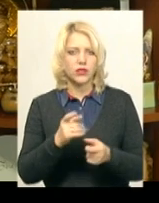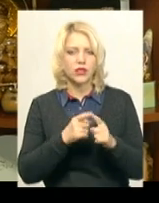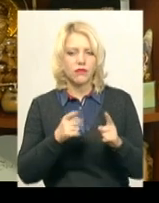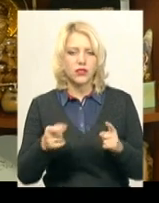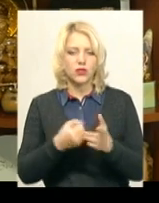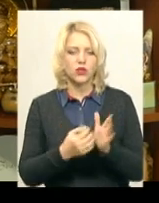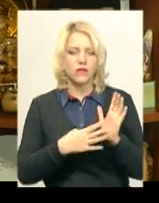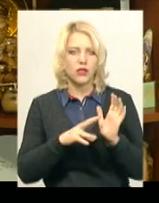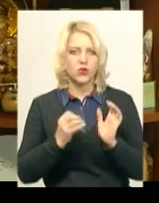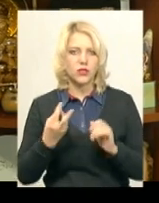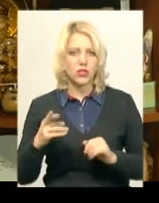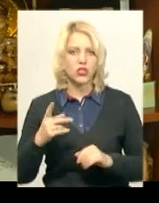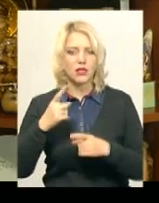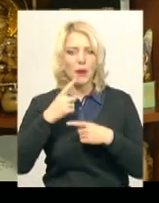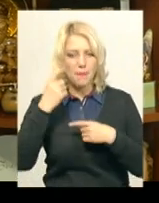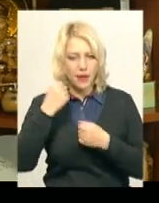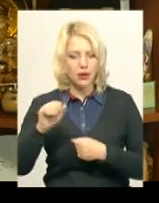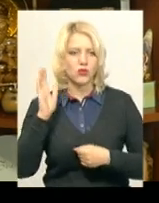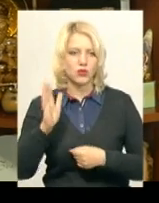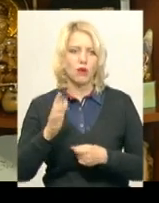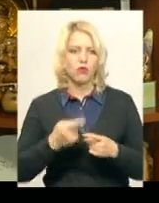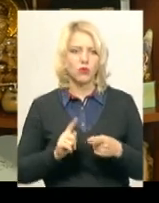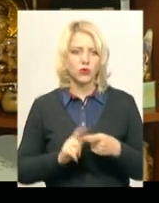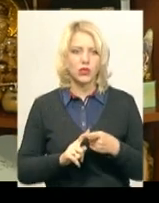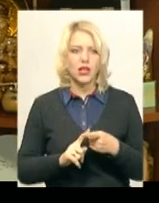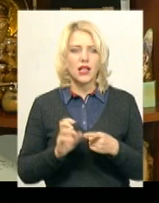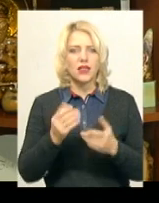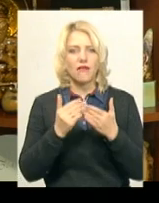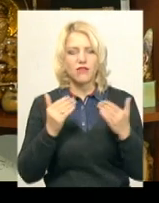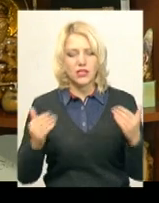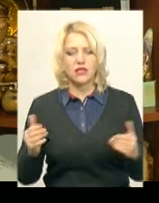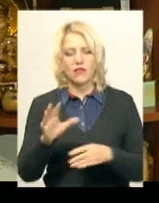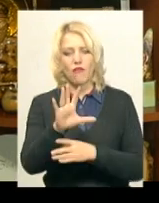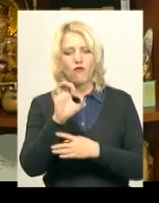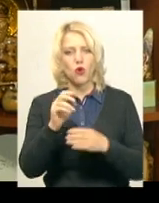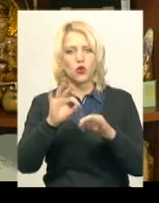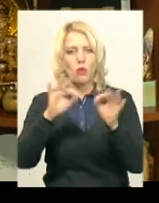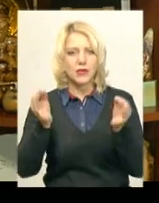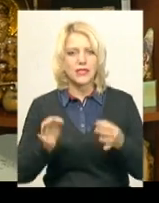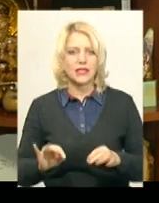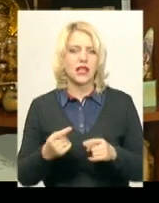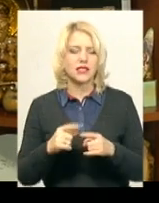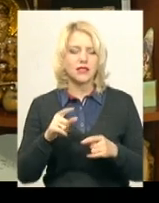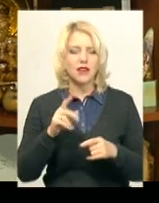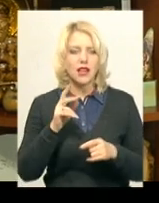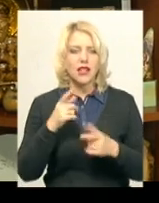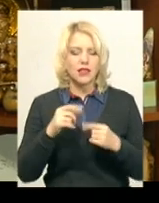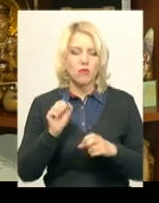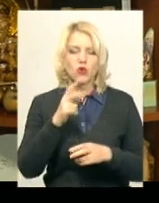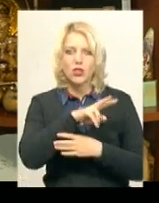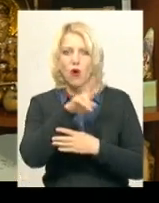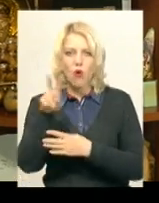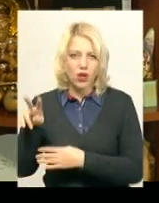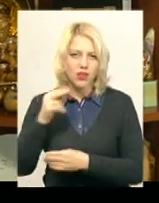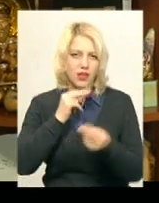Переможці будуть оголошуватися 17 січня на виставці в музеї фотомистецтва, де можна буде оглянути найкращі